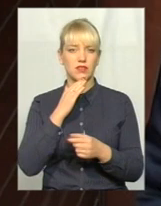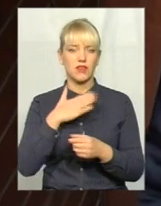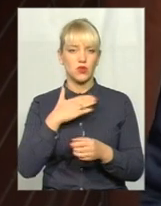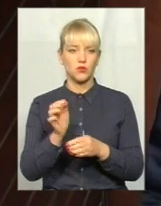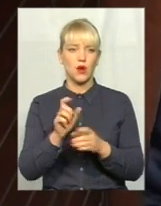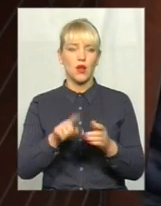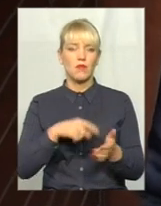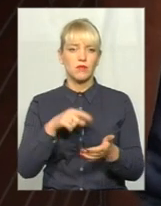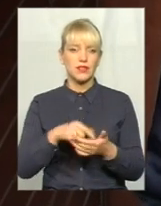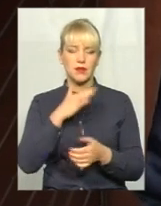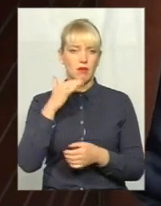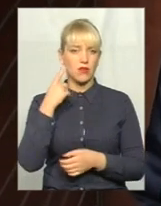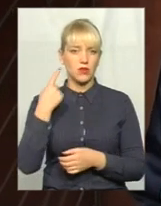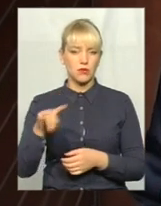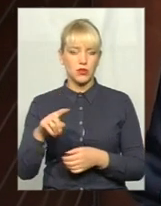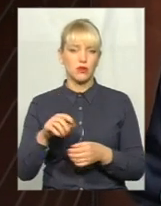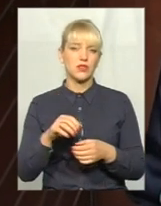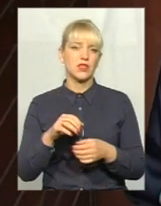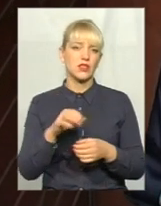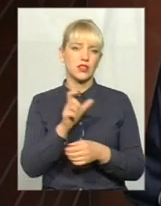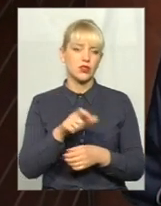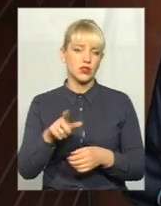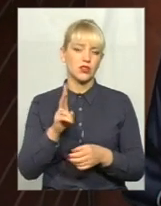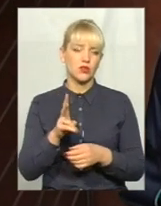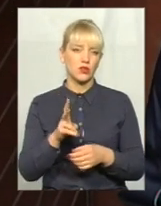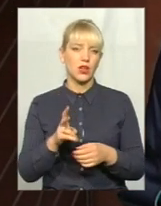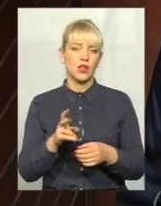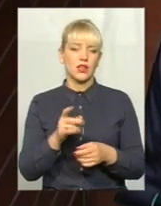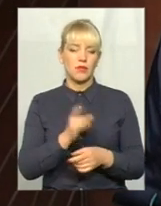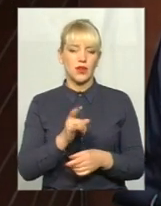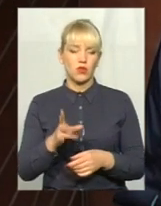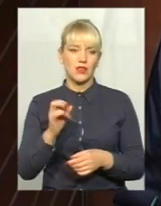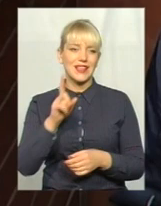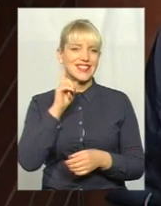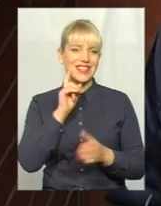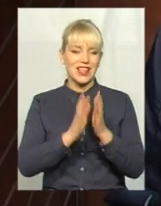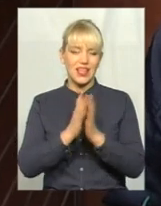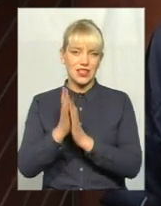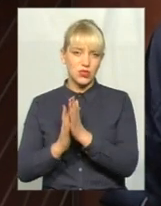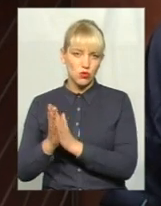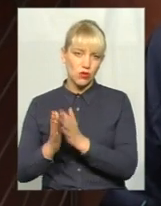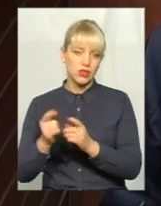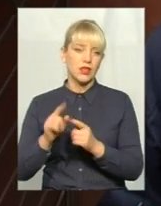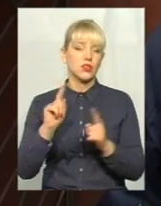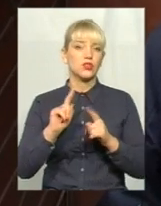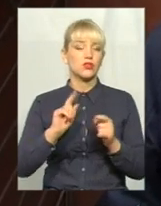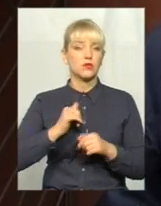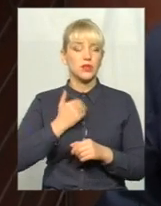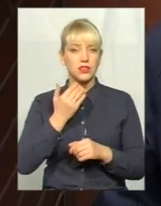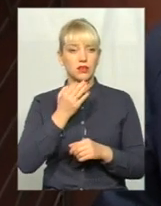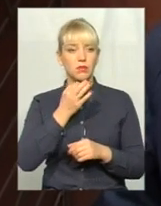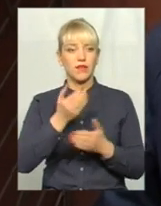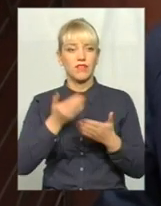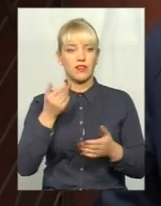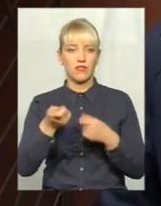багато недобросовісних громадян паркуєть їх на зеленій зоні. Що хотілося б від